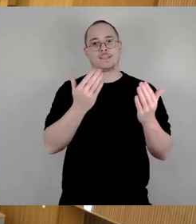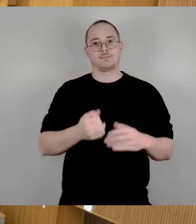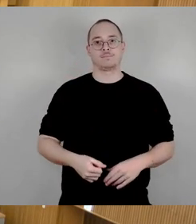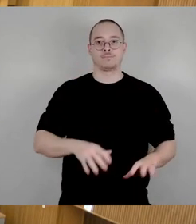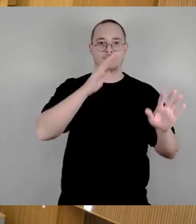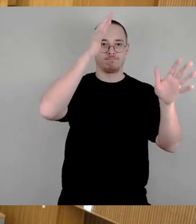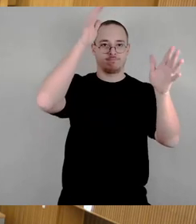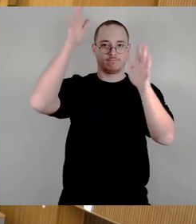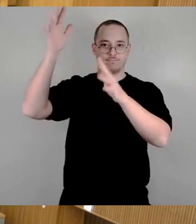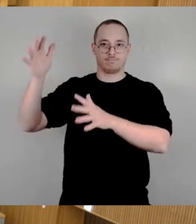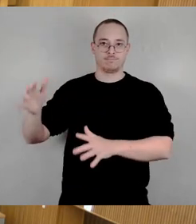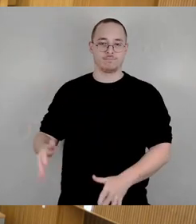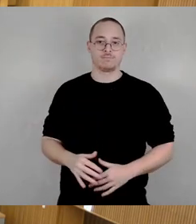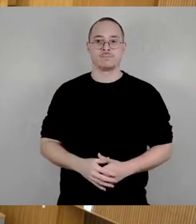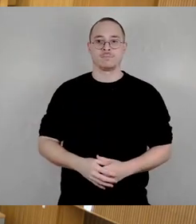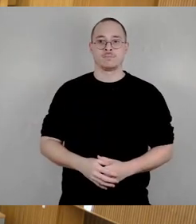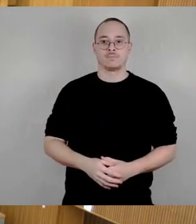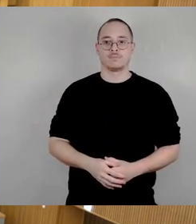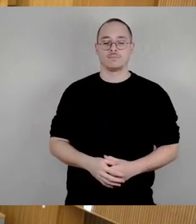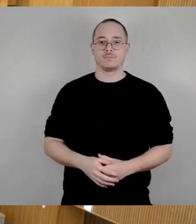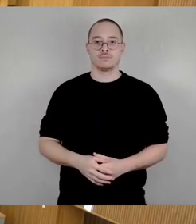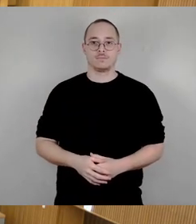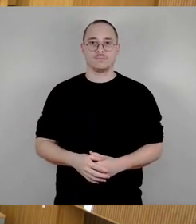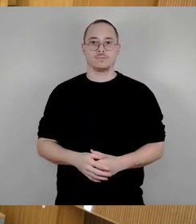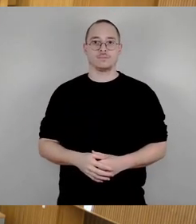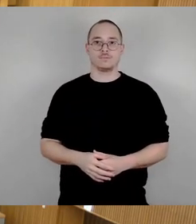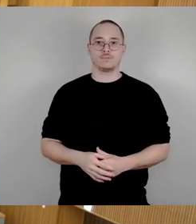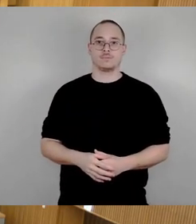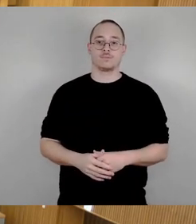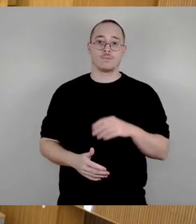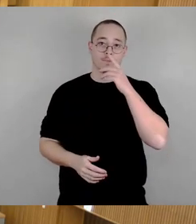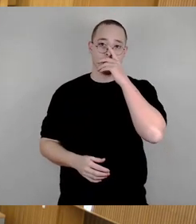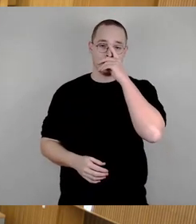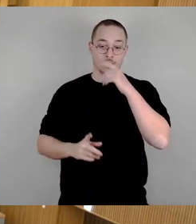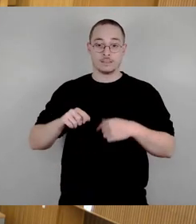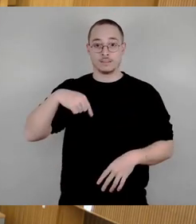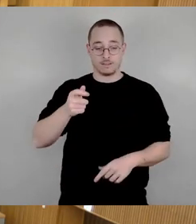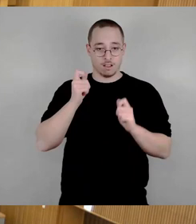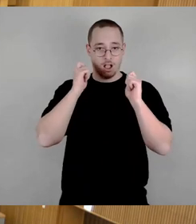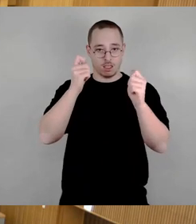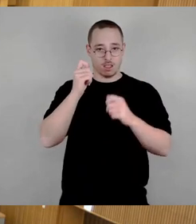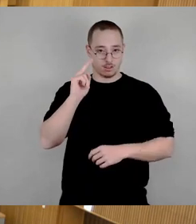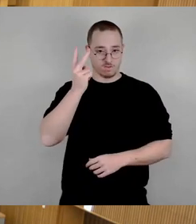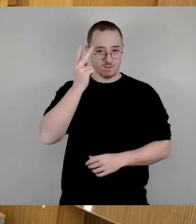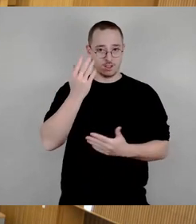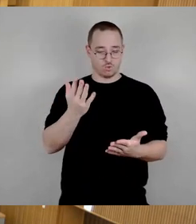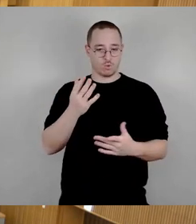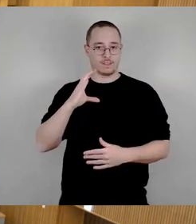So, als nächstes mal der zweite Antrag einzubringen. CDU-Fraktion, Herr Böhm, bitte.